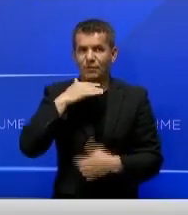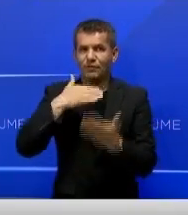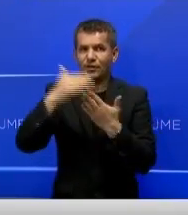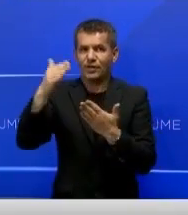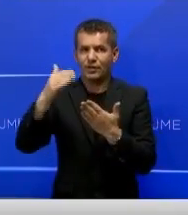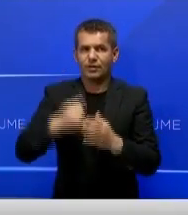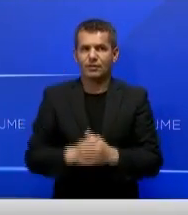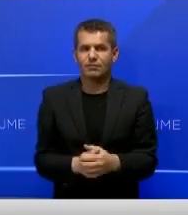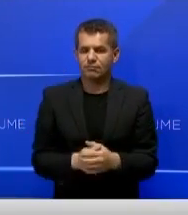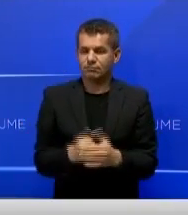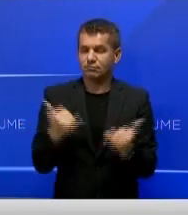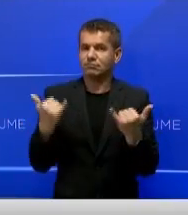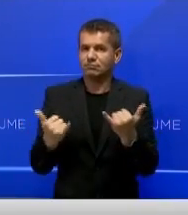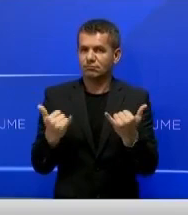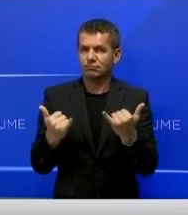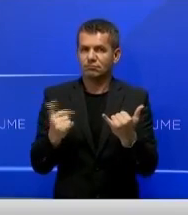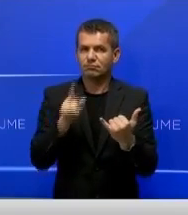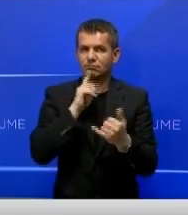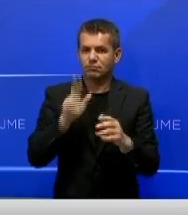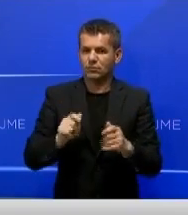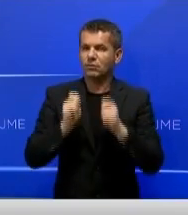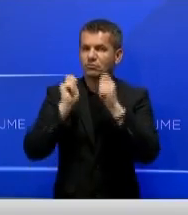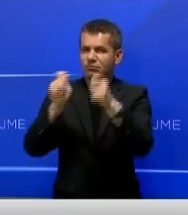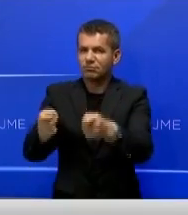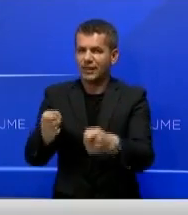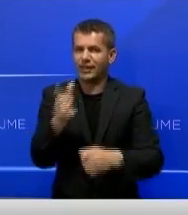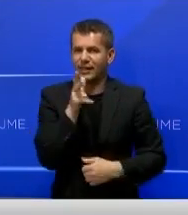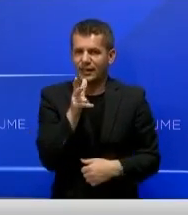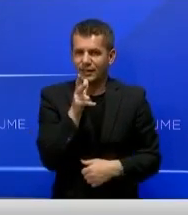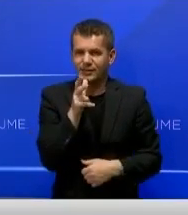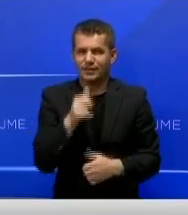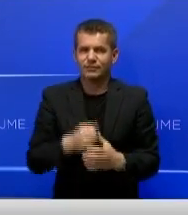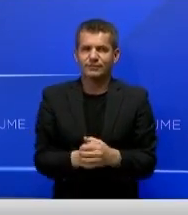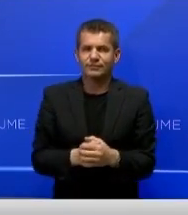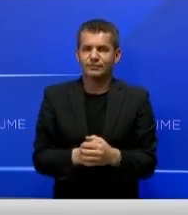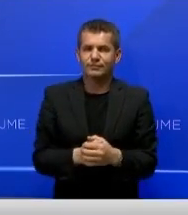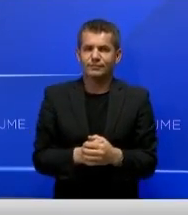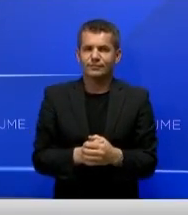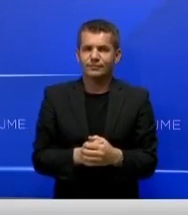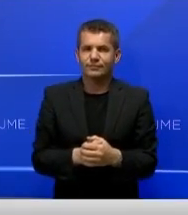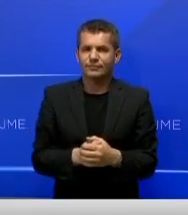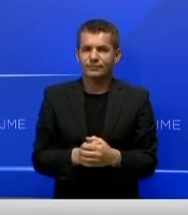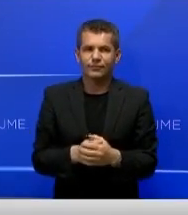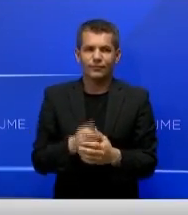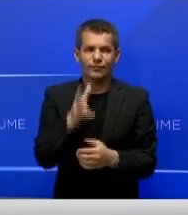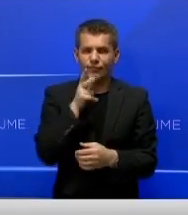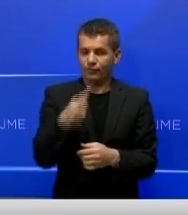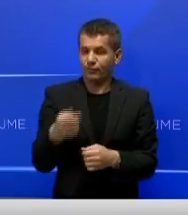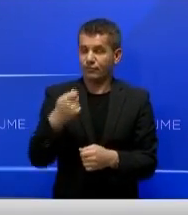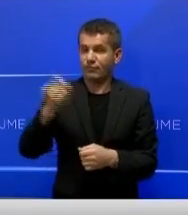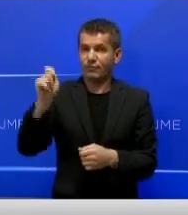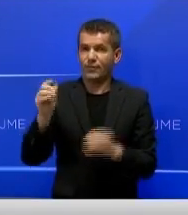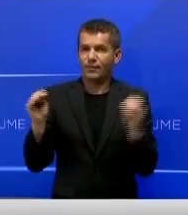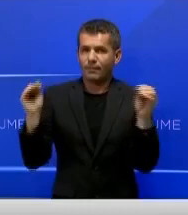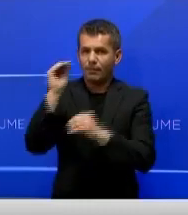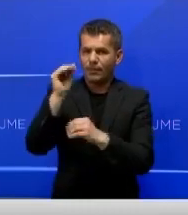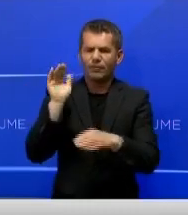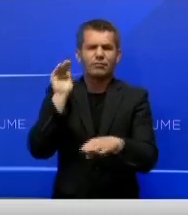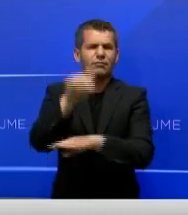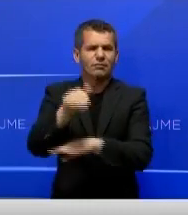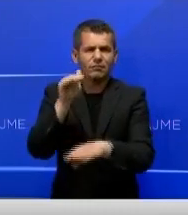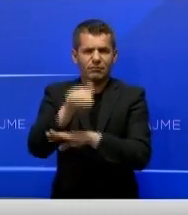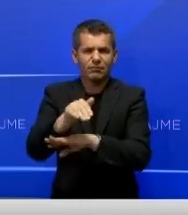Sotën edhe fizikistë kam dërzu kërkesat për rritje të pagesës sëndrimeve të natës,